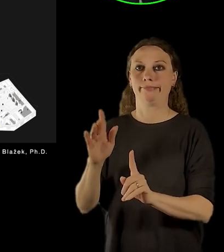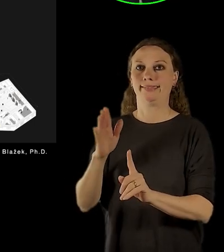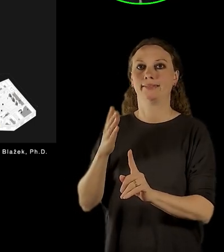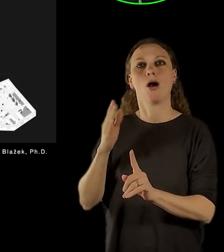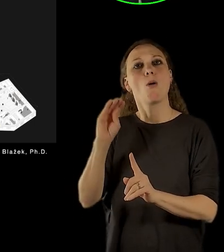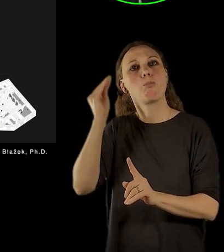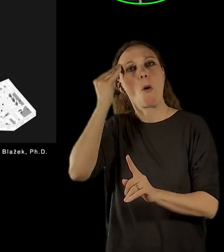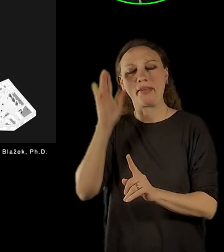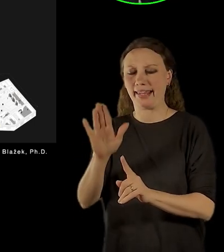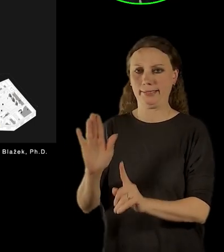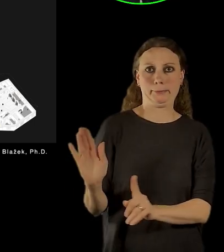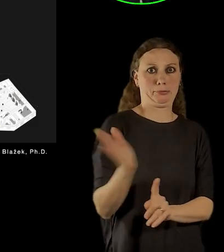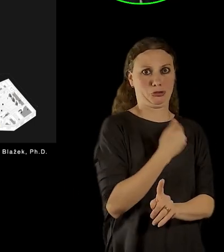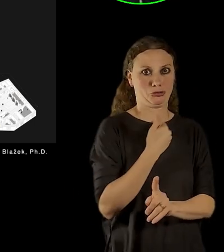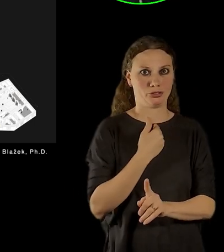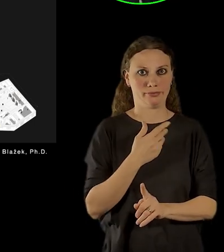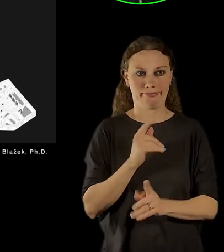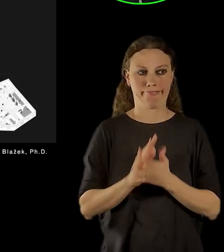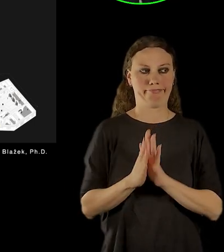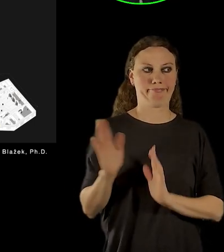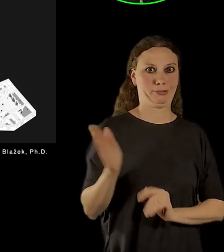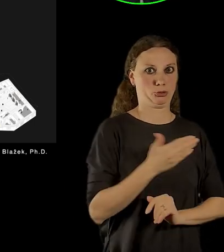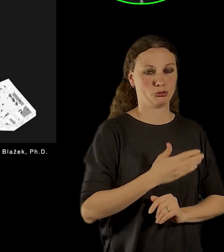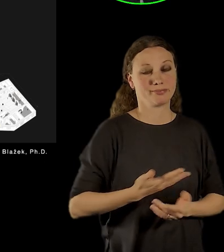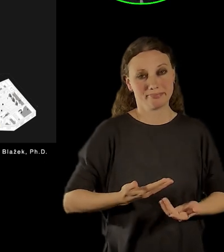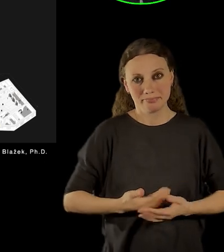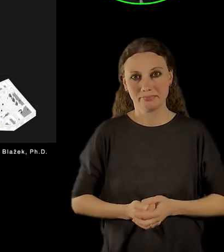také nejrůznější symbolické rituály,